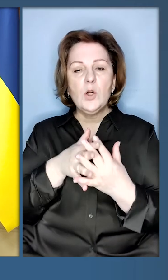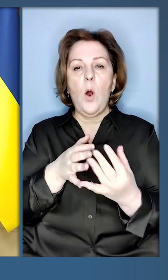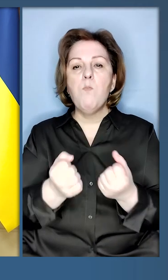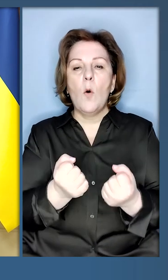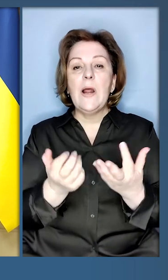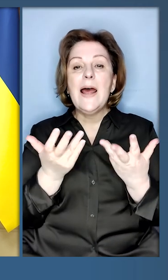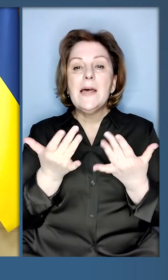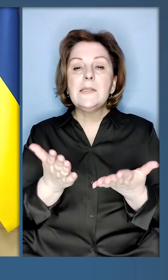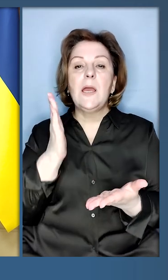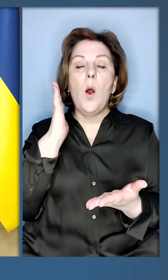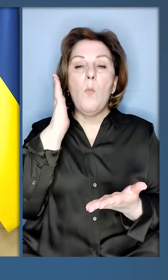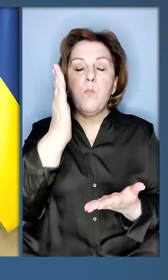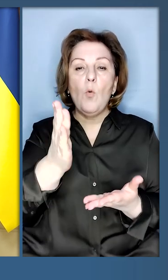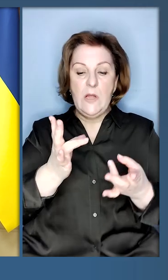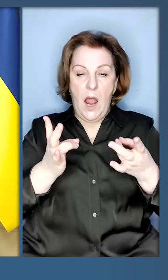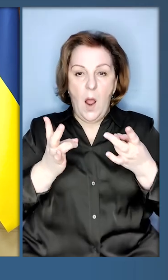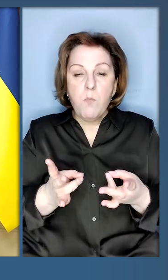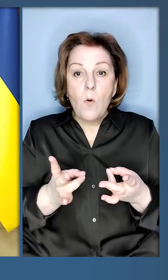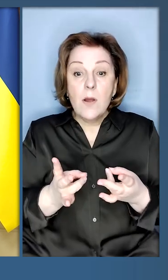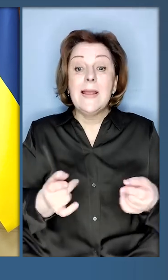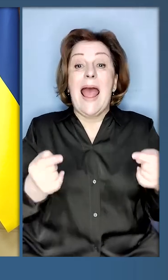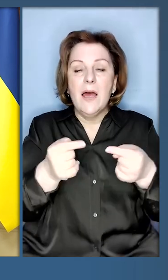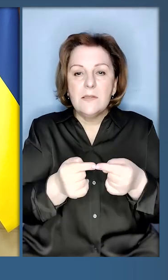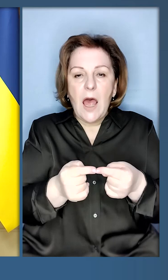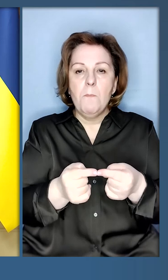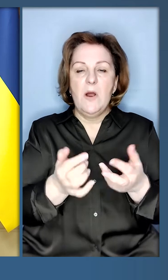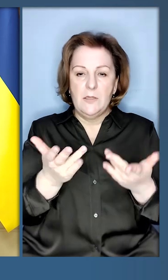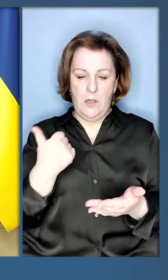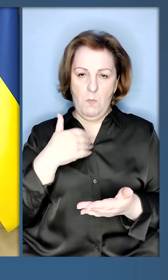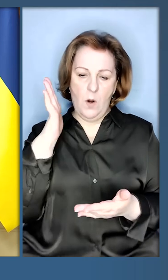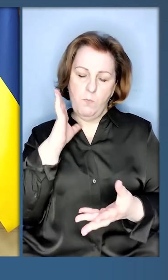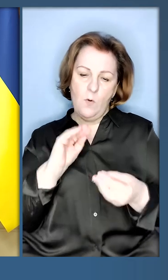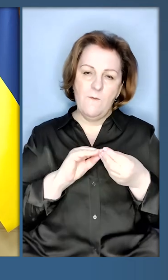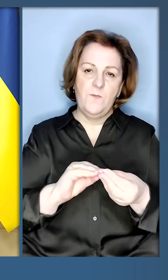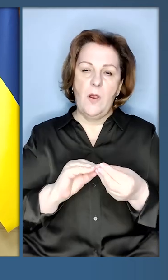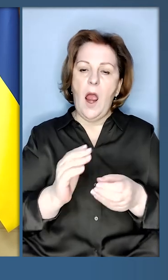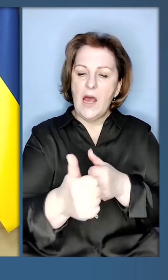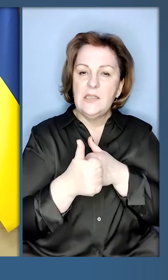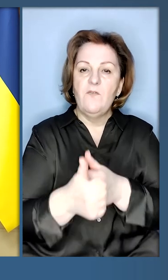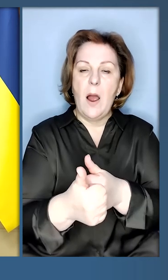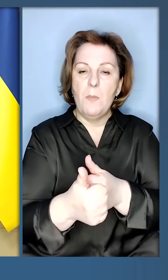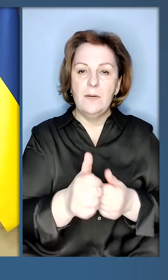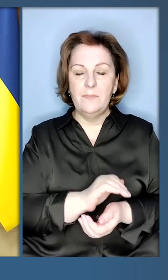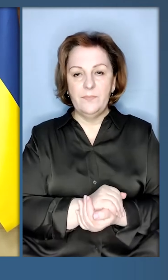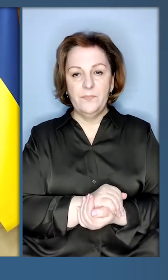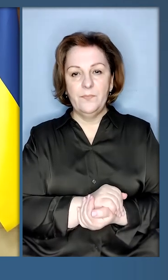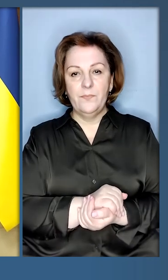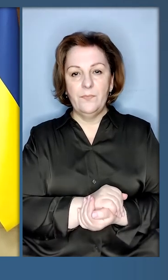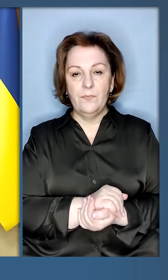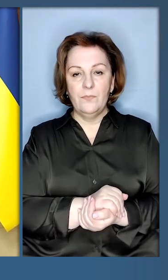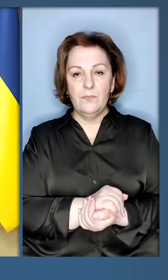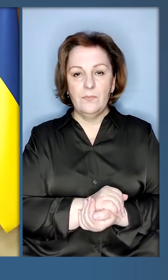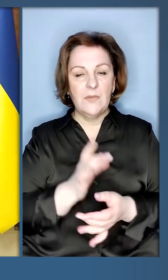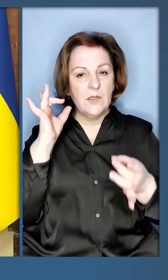стільки, скільки буде потрібно. І стільки ми будемо залишатись з вами. Звучить